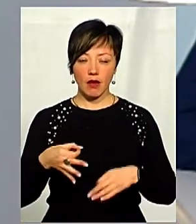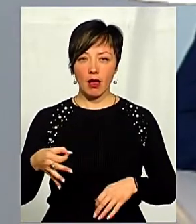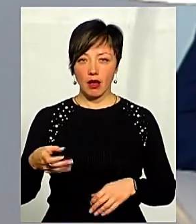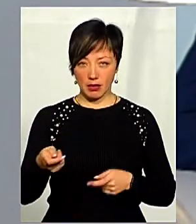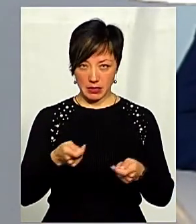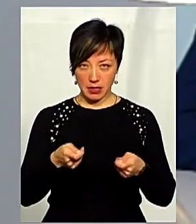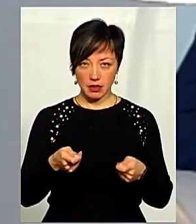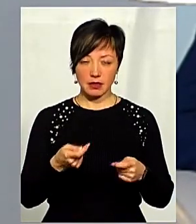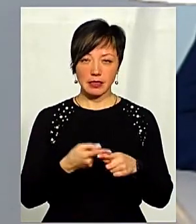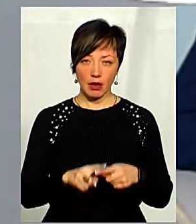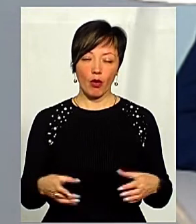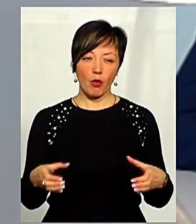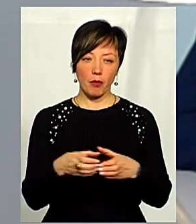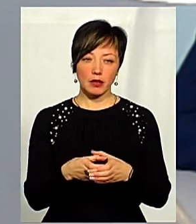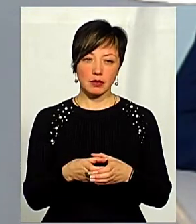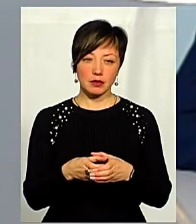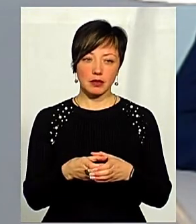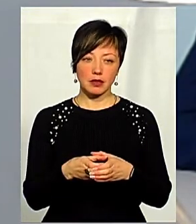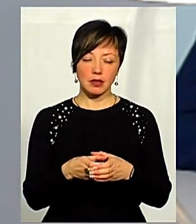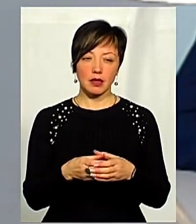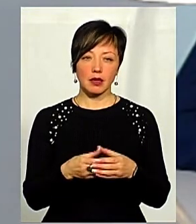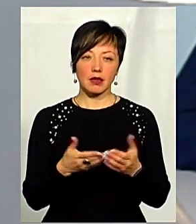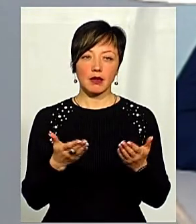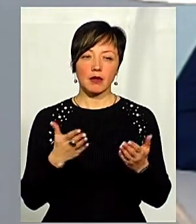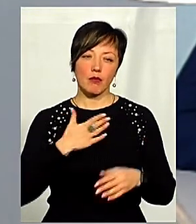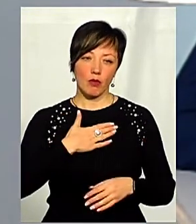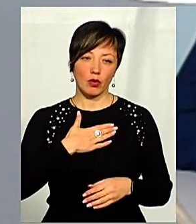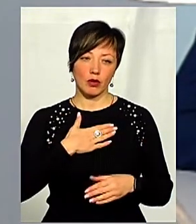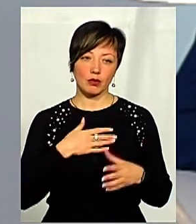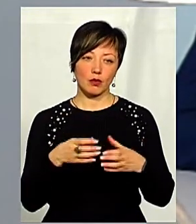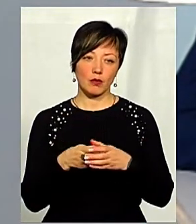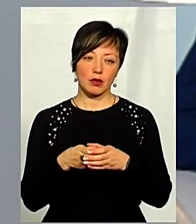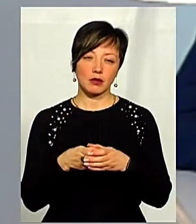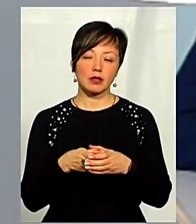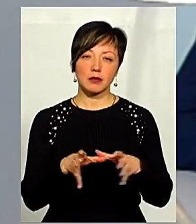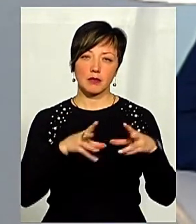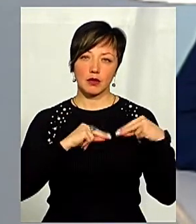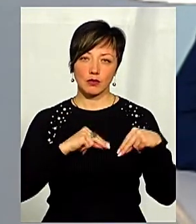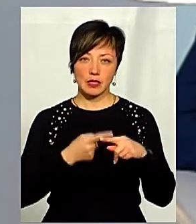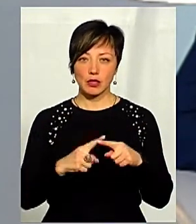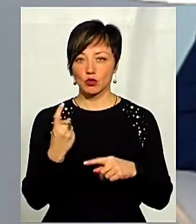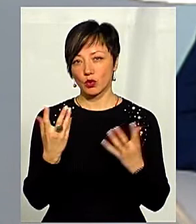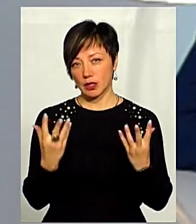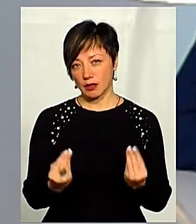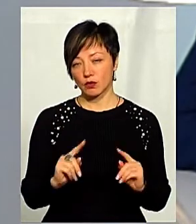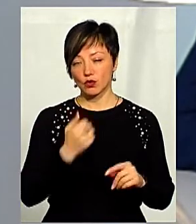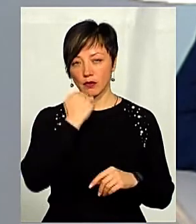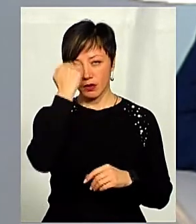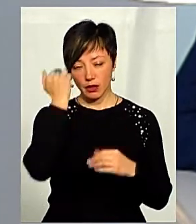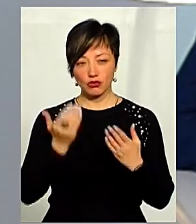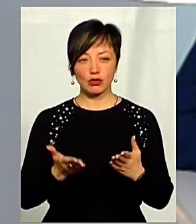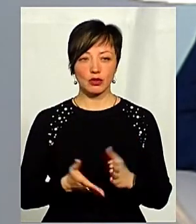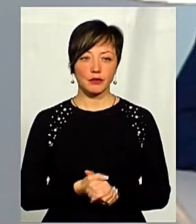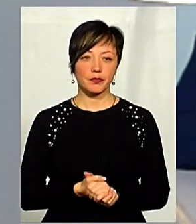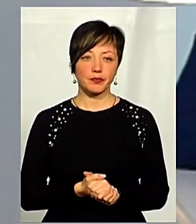адміністрації, то це та команда, вона є моєю командою, з якою ми пропрацювали цих 100 днів, який я дуже вдячний.